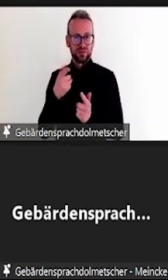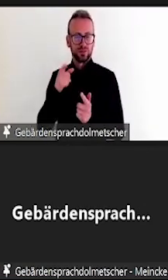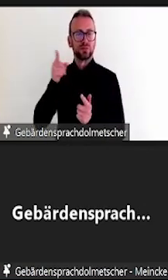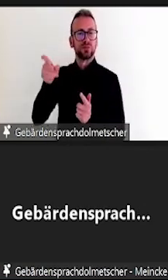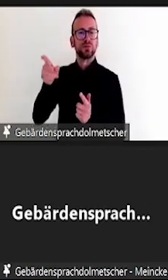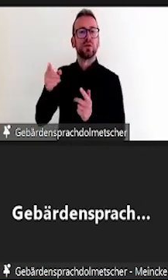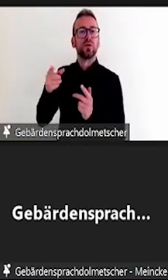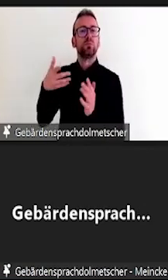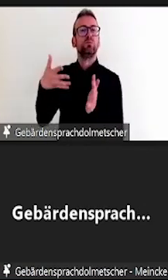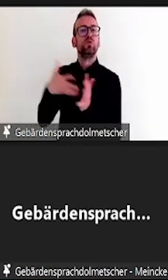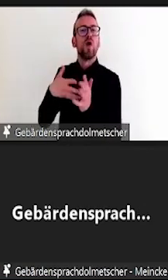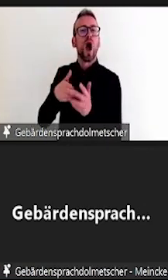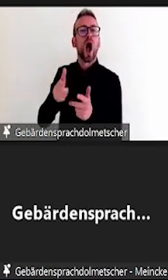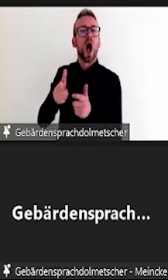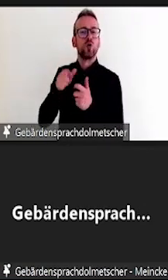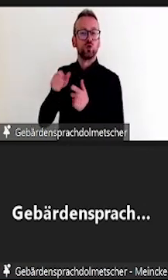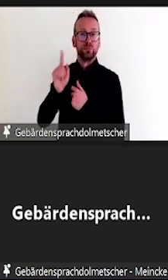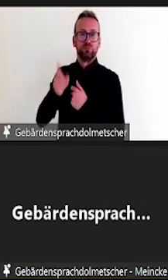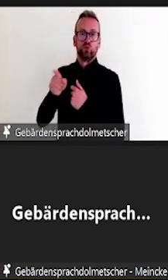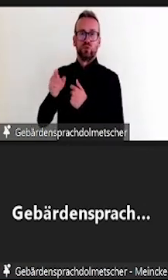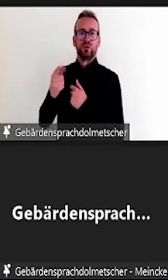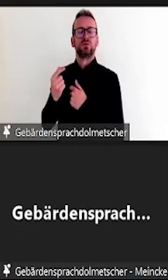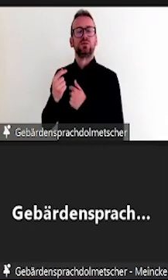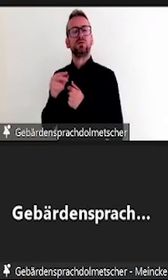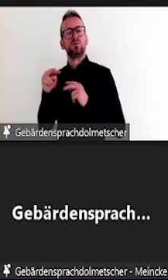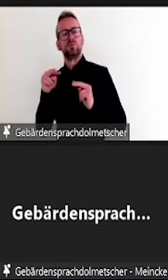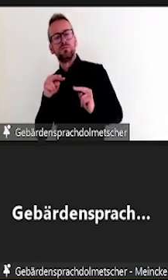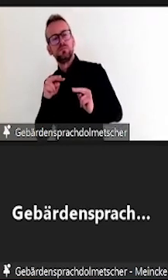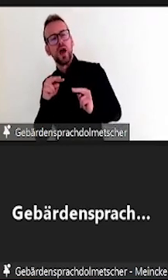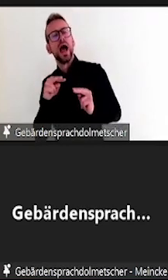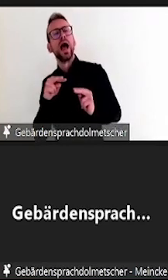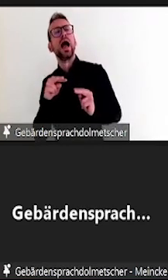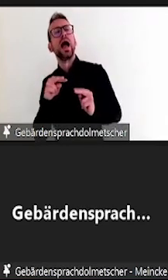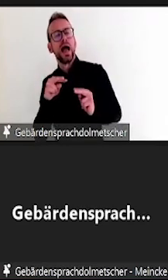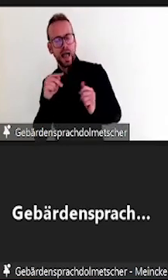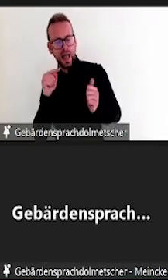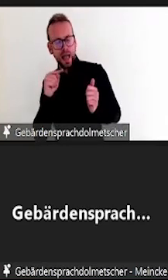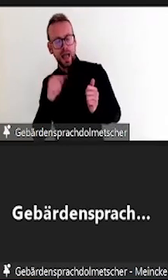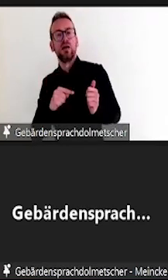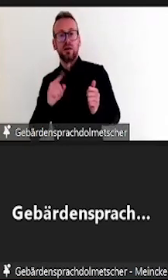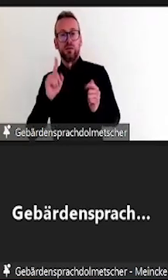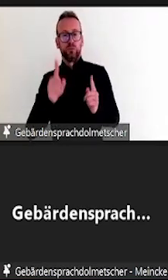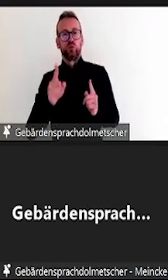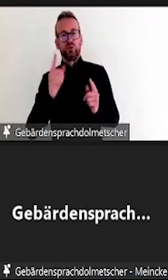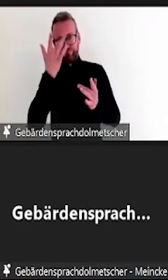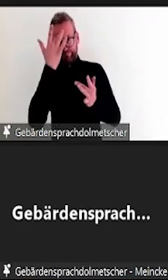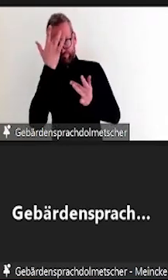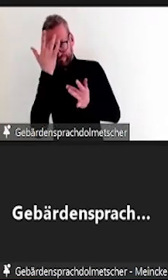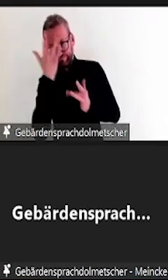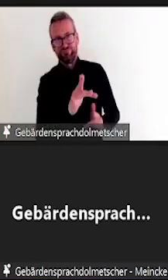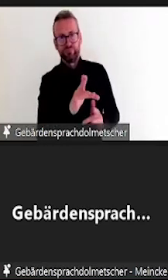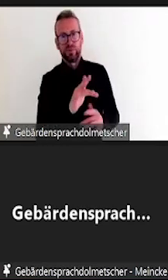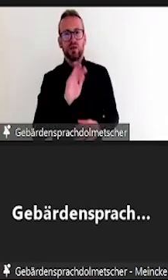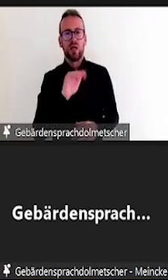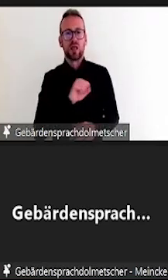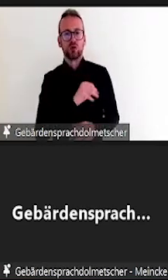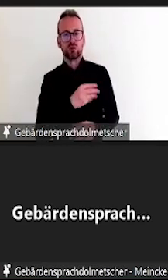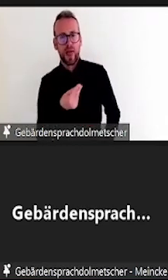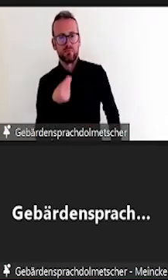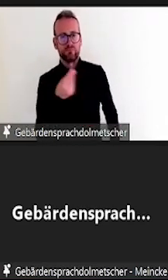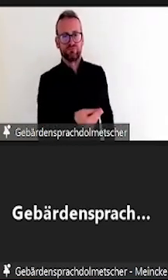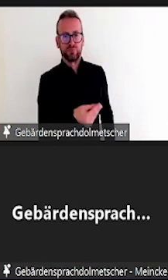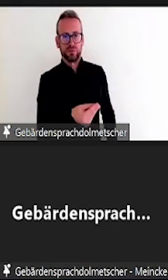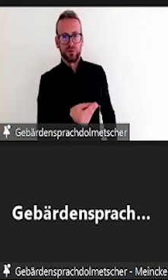Maßnahmen sind relativ ressourcenintensiv, aber die Ressourcen dürfen bei der Entscheidung über die